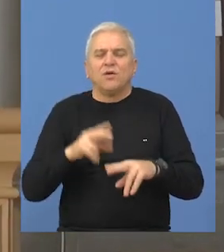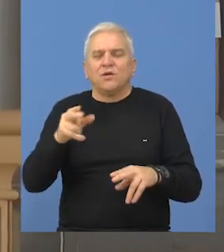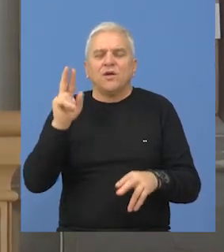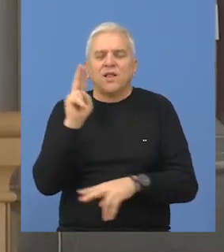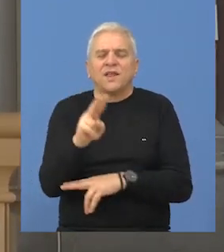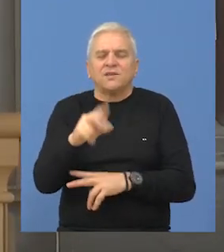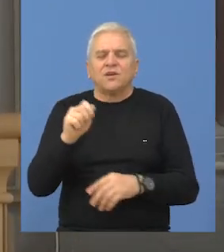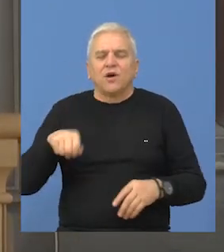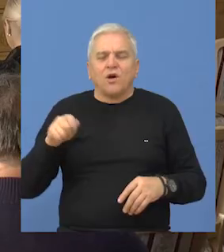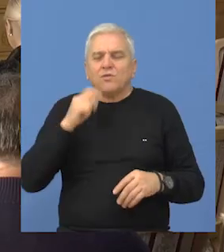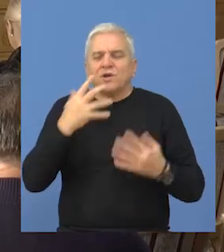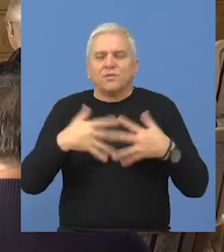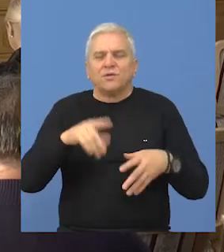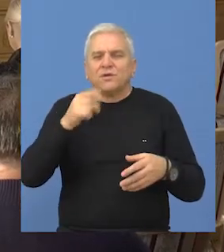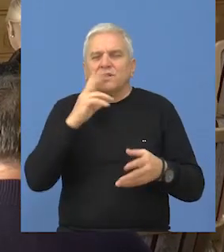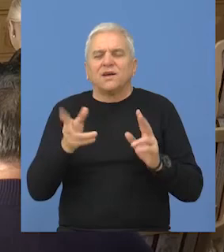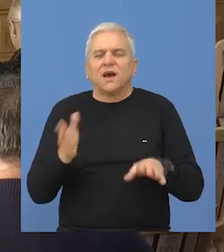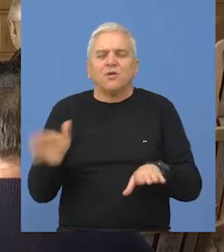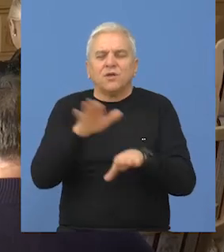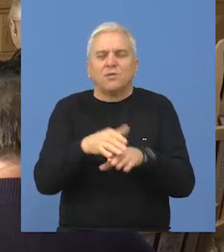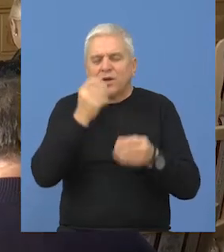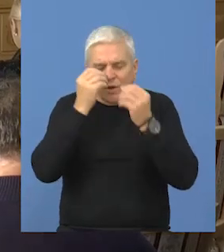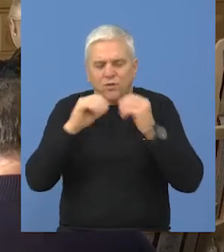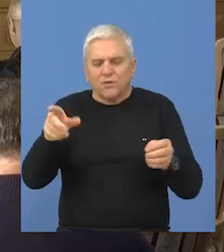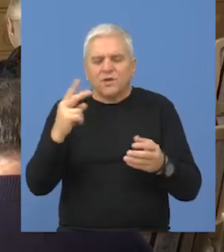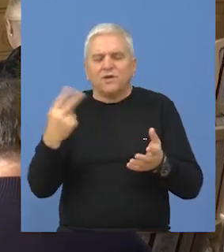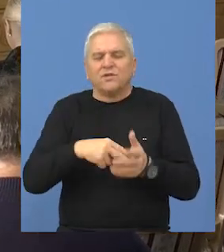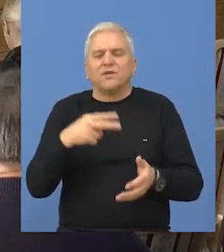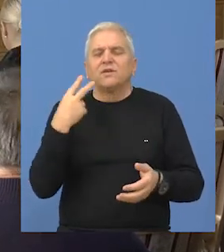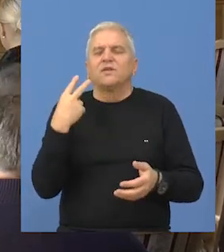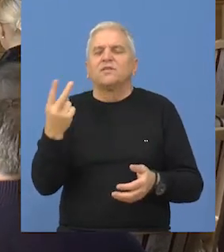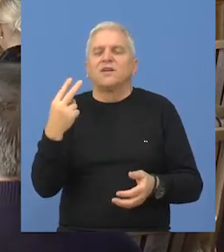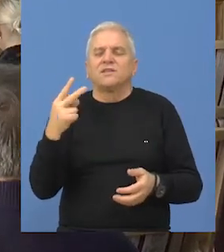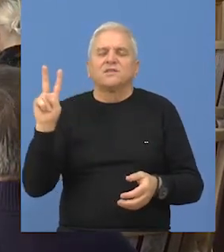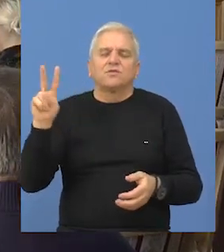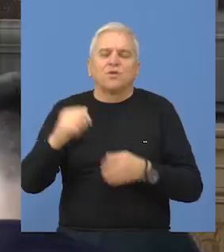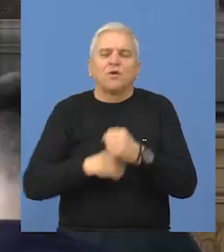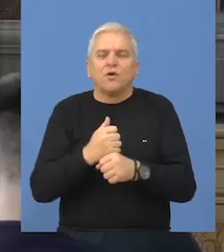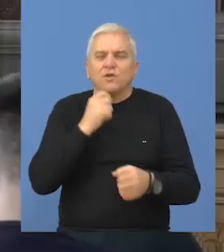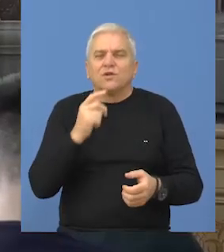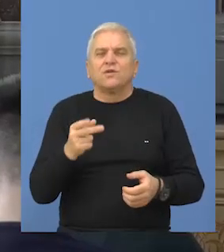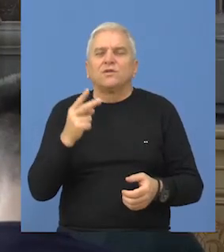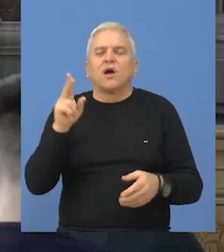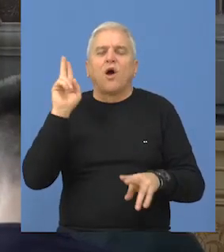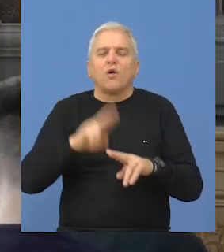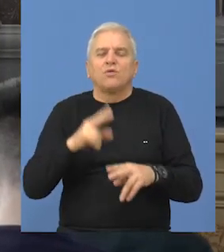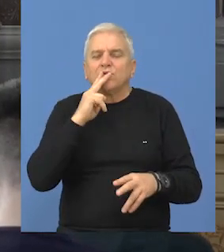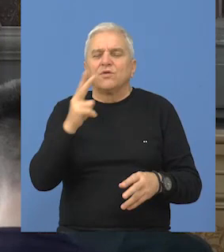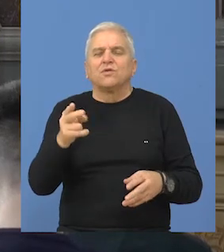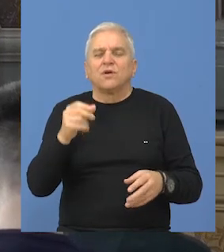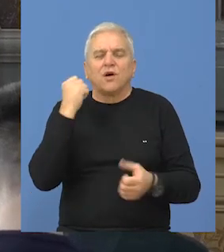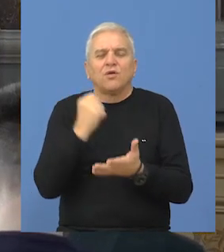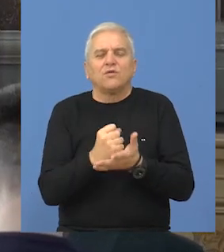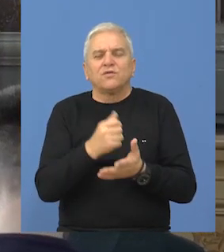na odluku nadzornog odbora preduzeća o načinu pokreća gubitka u 2022. godini. Doneta je i